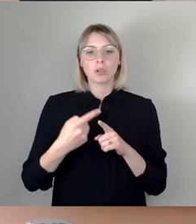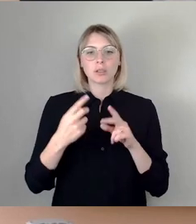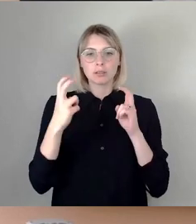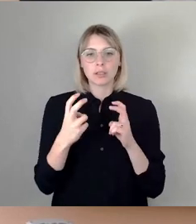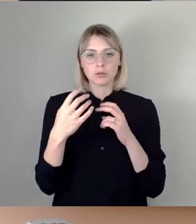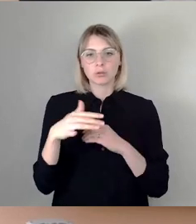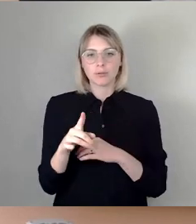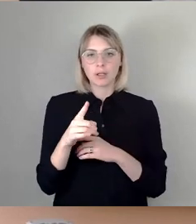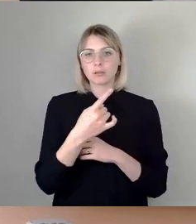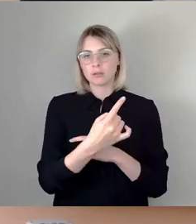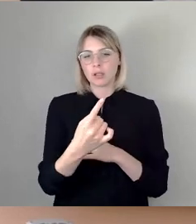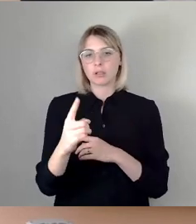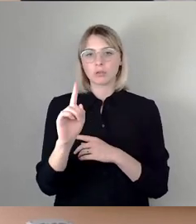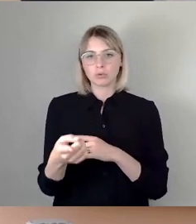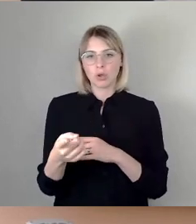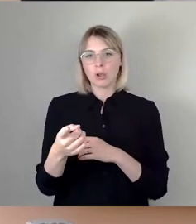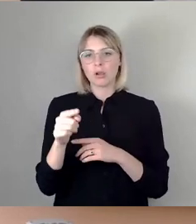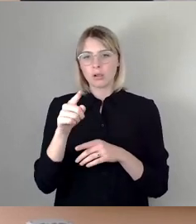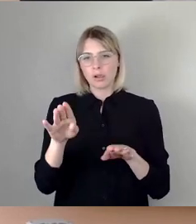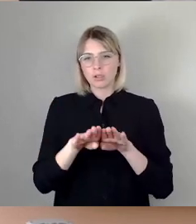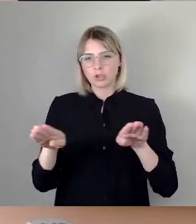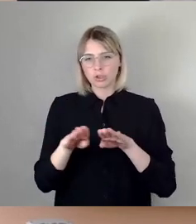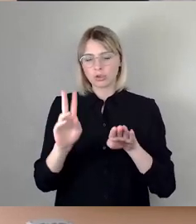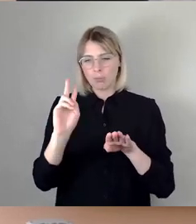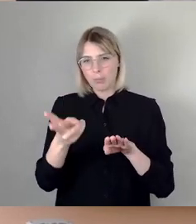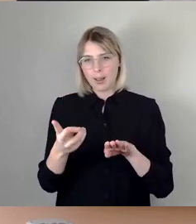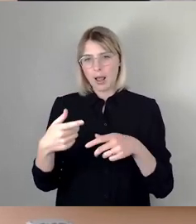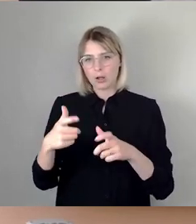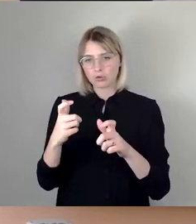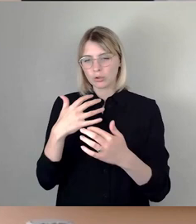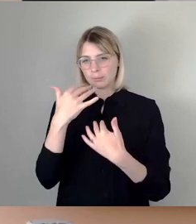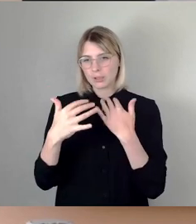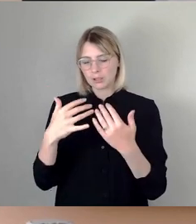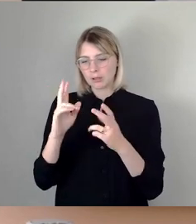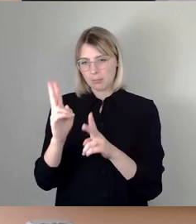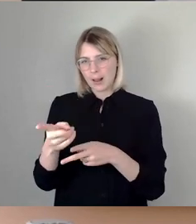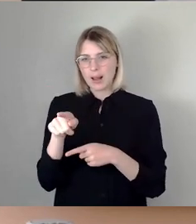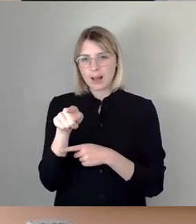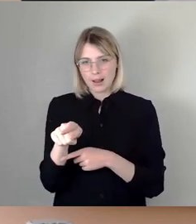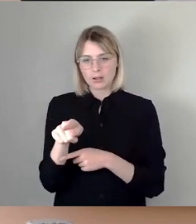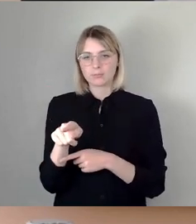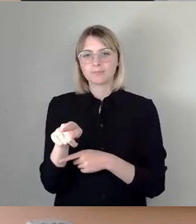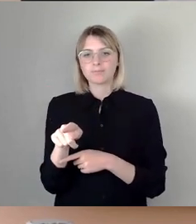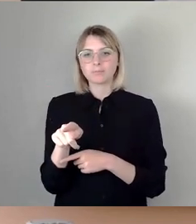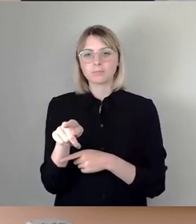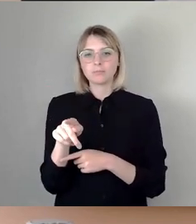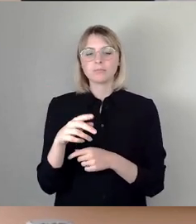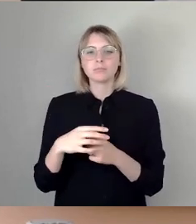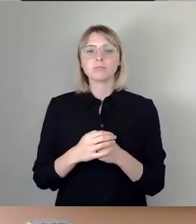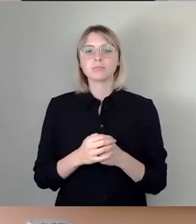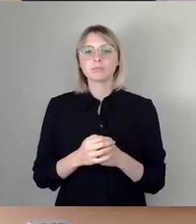auf seinem Platz liegen haben, was den Ausschussbericht angeht. Und wir würden mit der